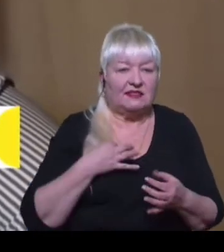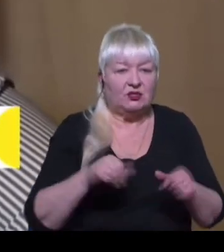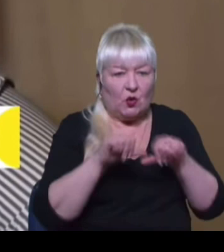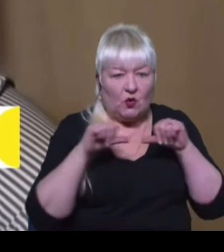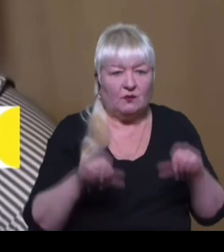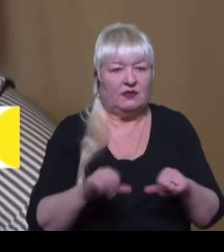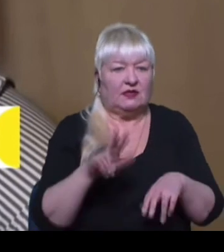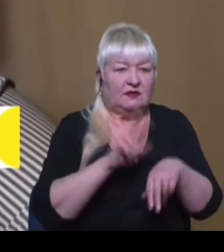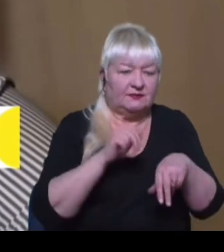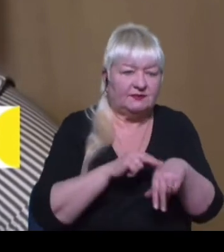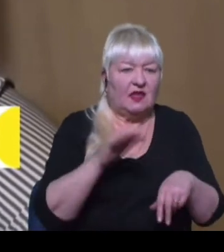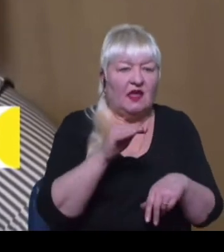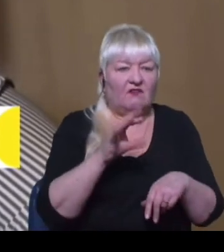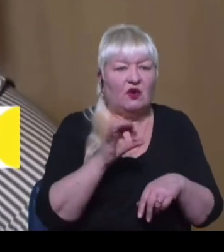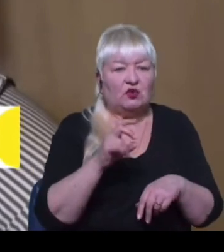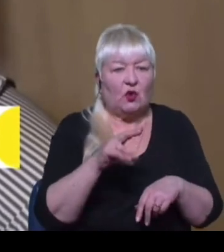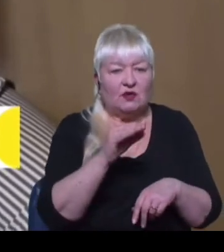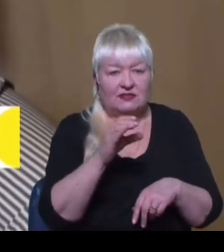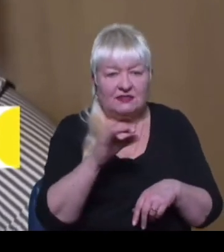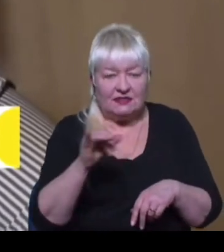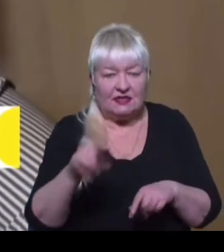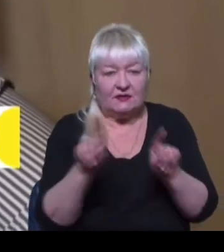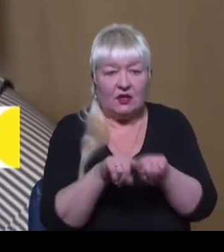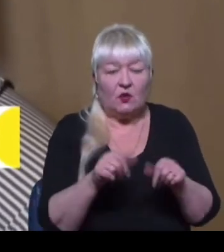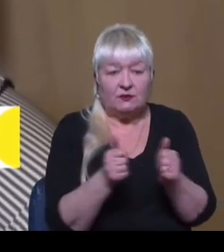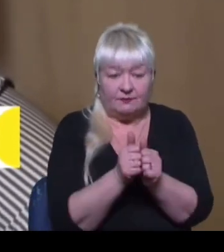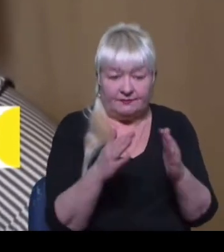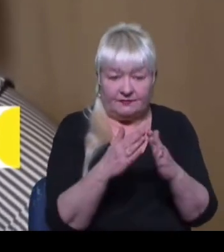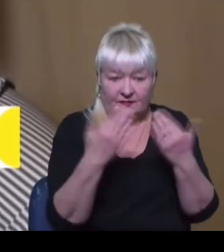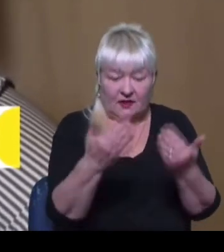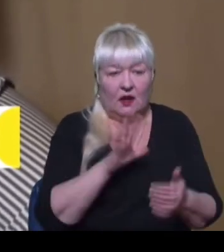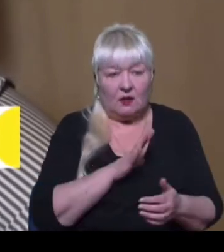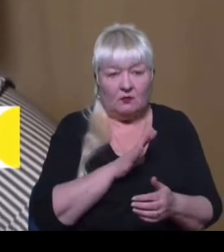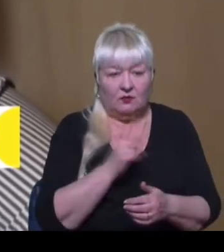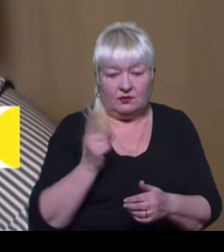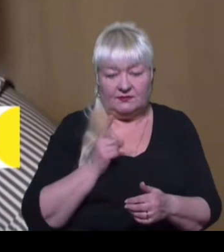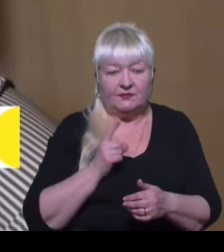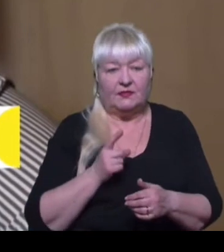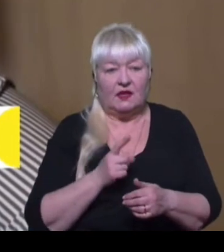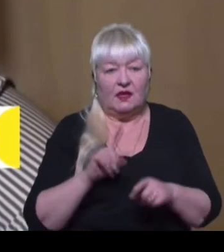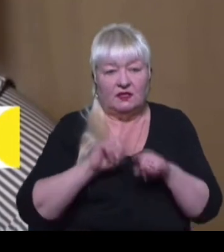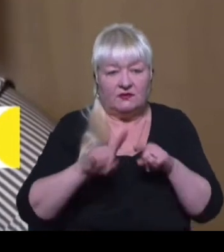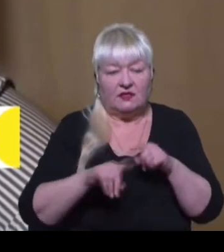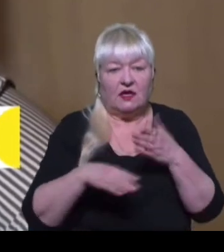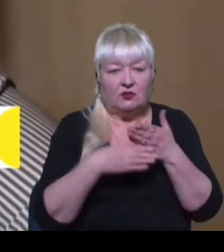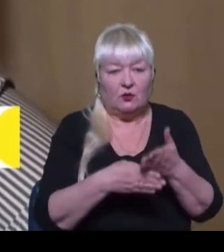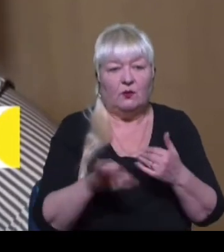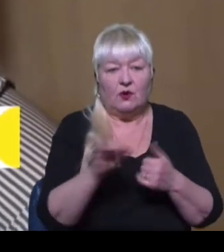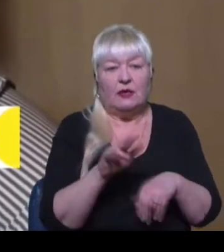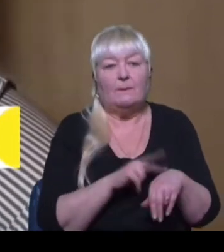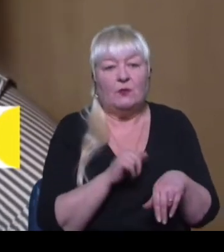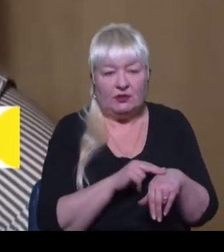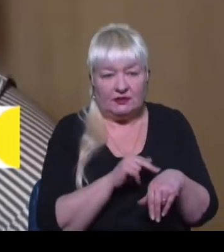поліція Феодосії та Судаку. Також біля будинку Амєтова чергувала швидка допомога, окупаційна МНС та дорожня поліція.